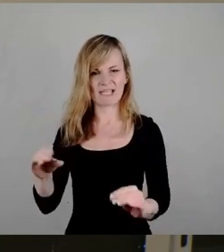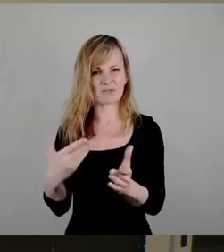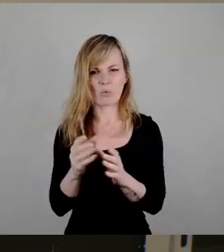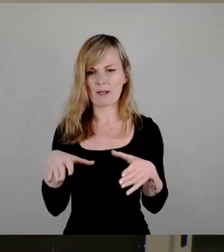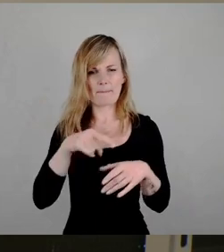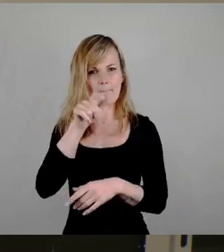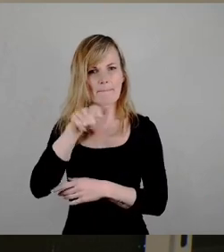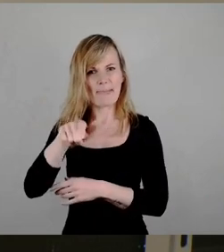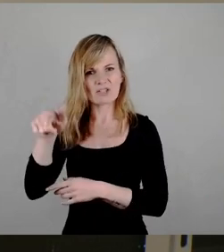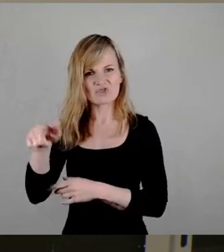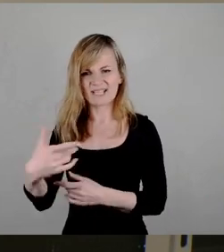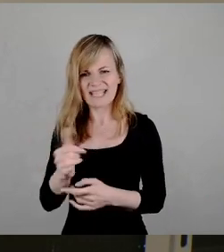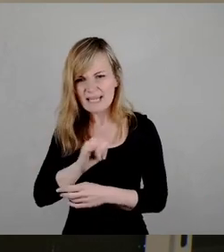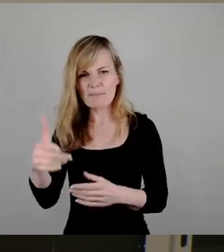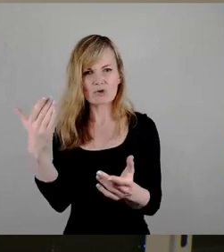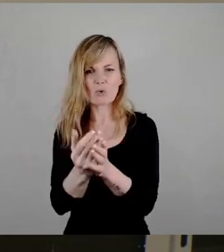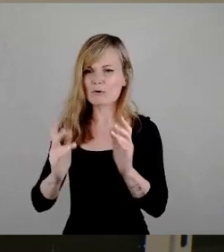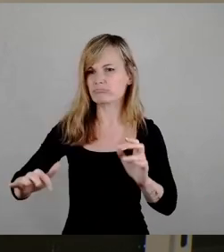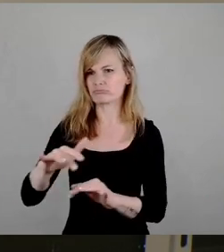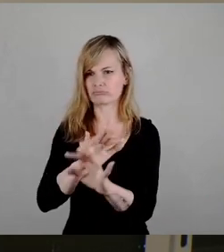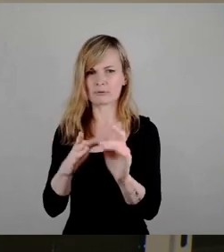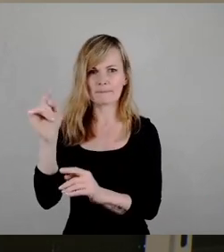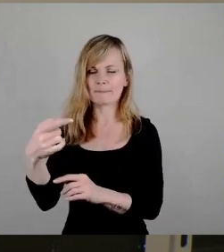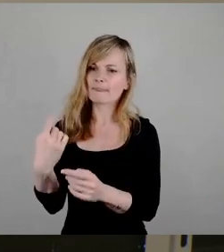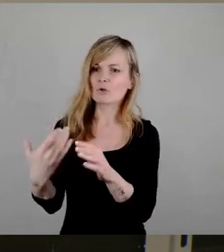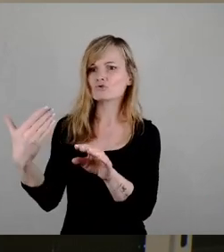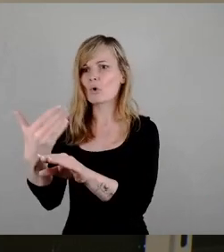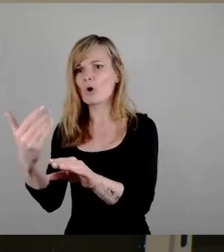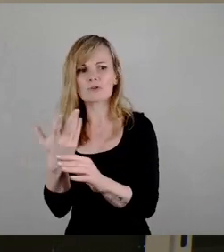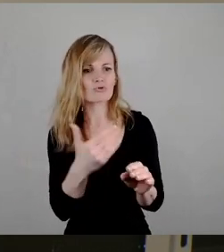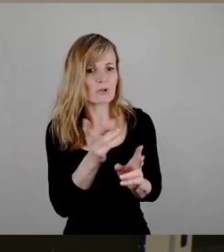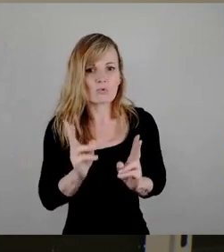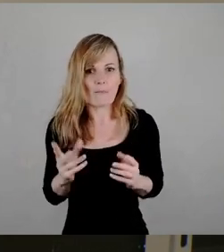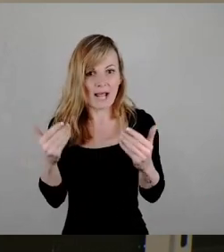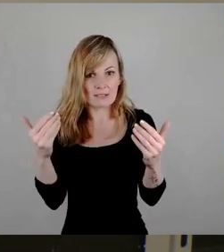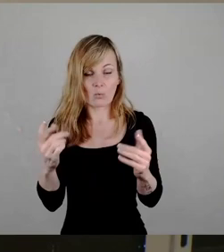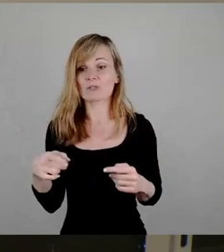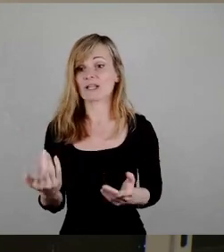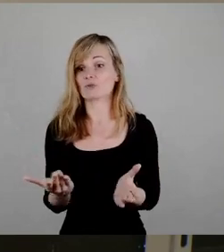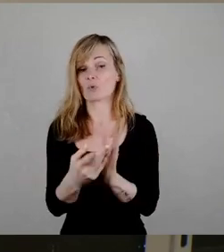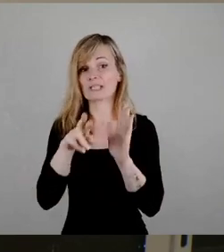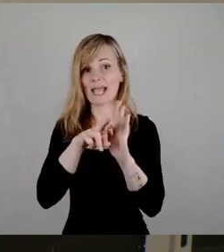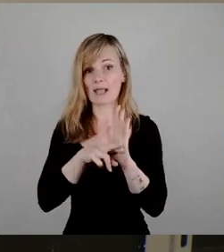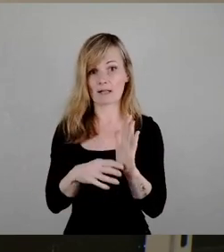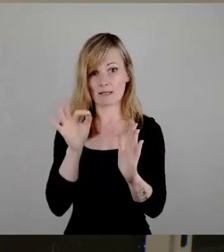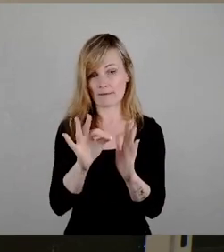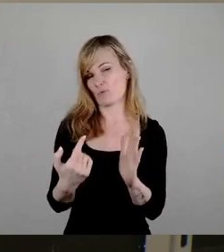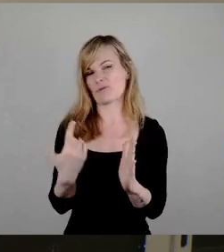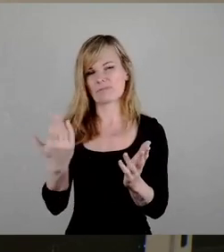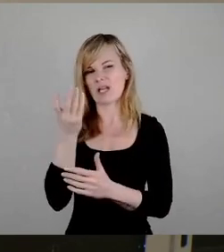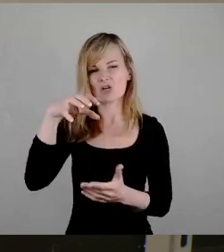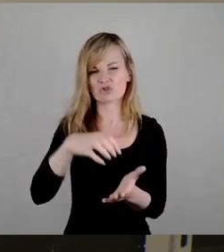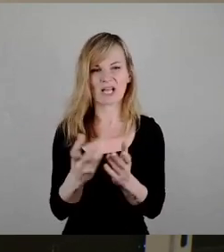dadurch geprägt ist, dass der eine auch mal den anderen stört. Und dann haben wir Regeln dafür. Das steht in unserer Stadtsatzung, in der